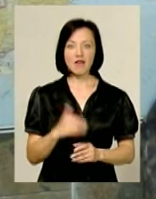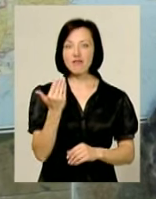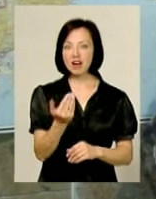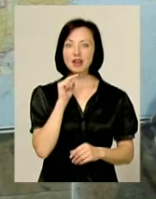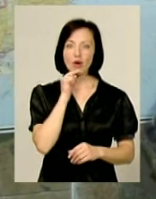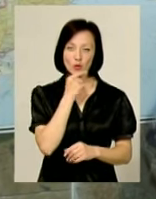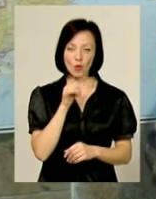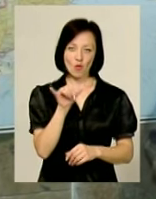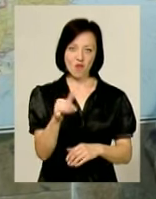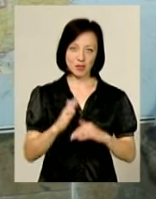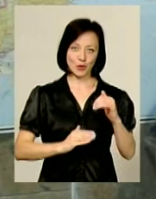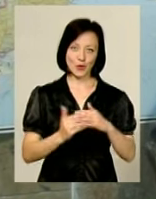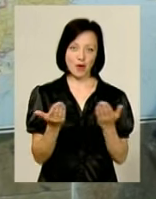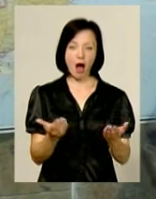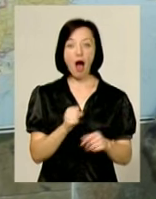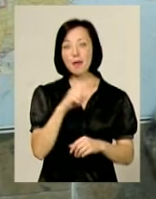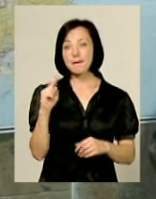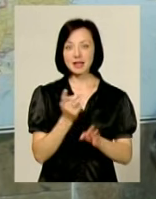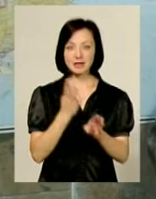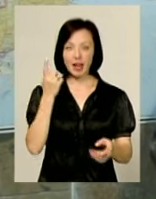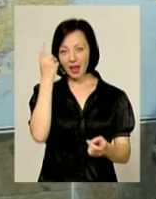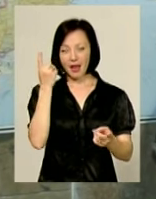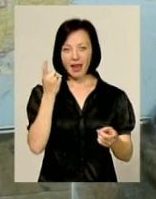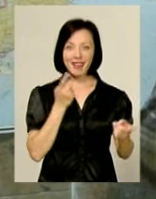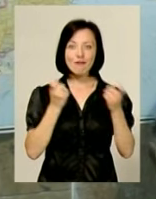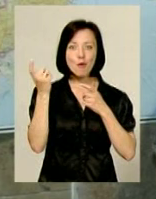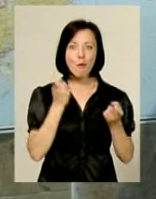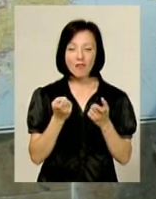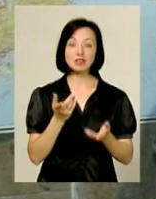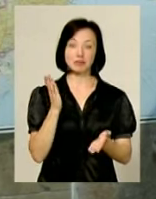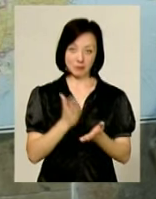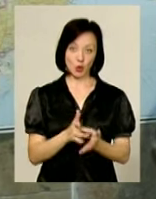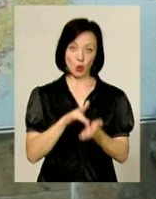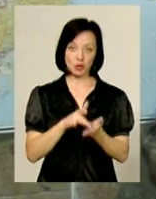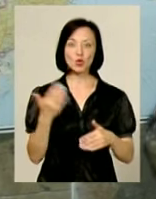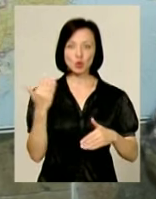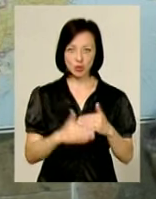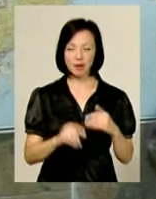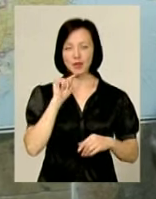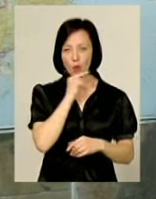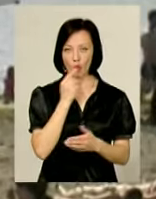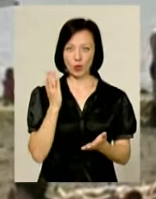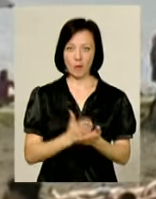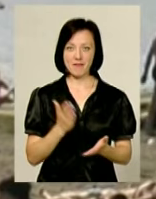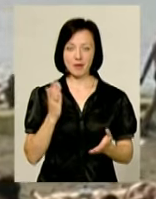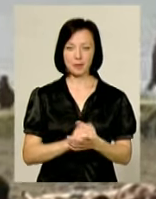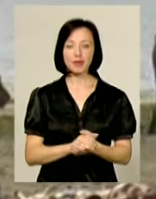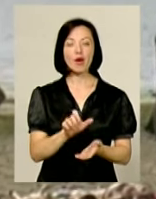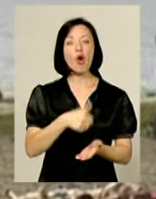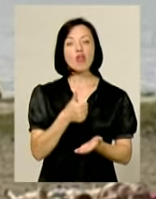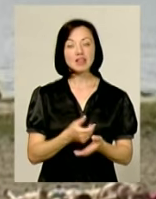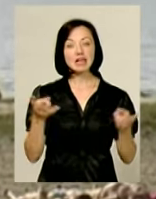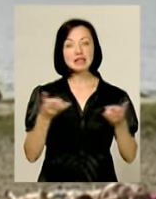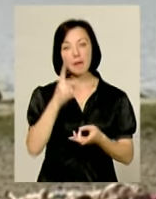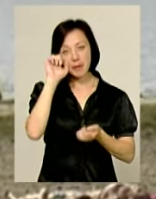ваша економія в ваших руках. Але перш за все це інформованість, те, про що я казав. Інформований турист, він вже зекономив. Та головне, про що